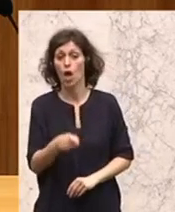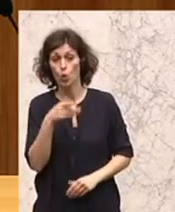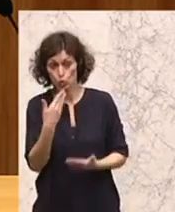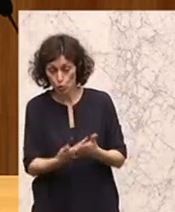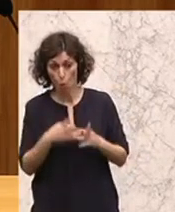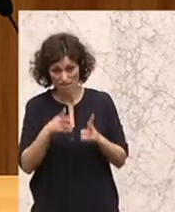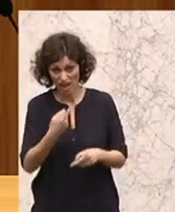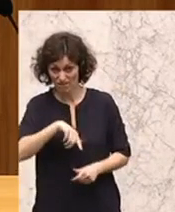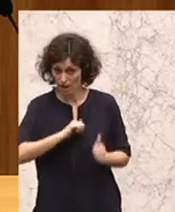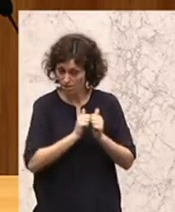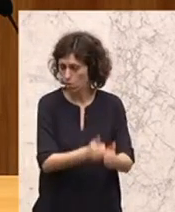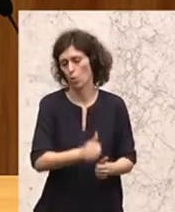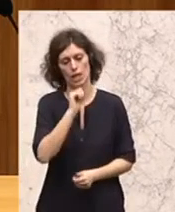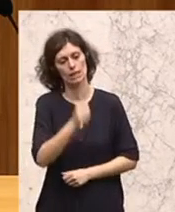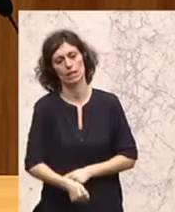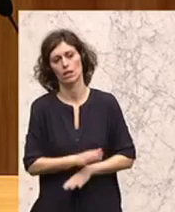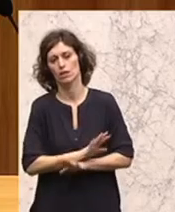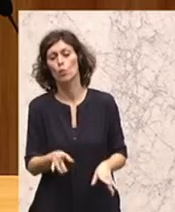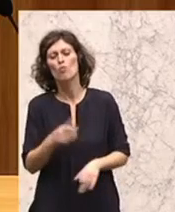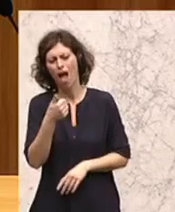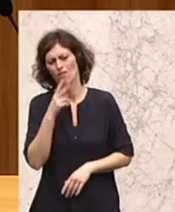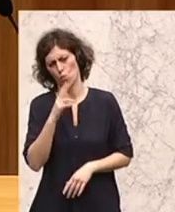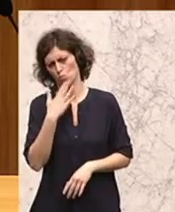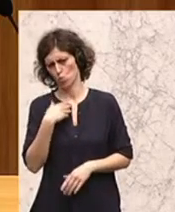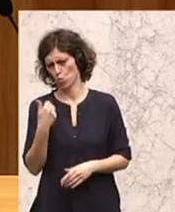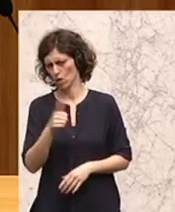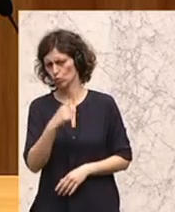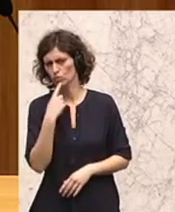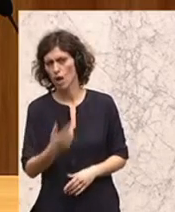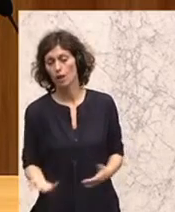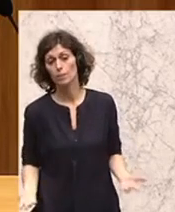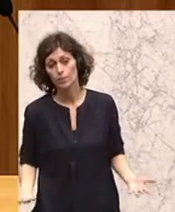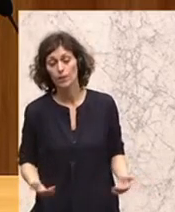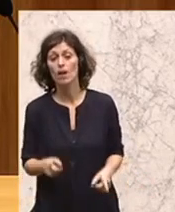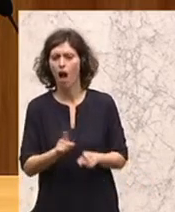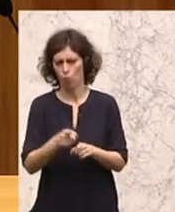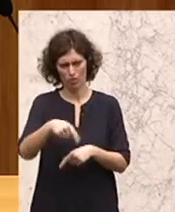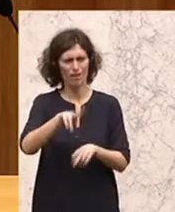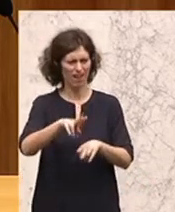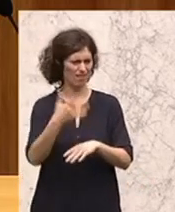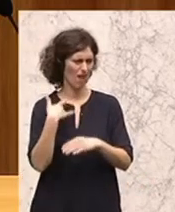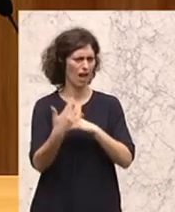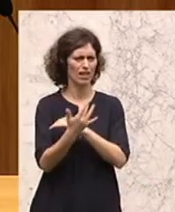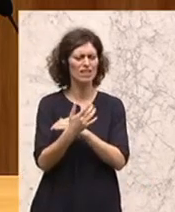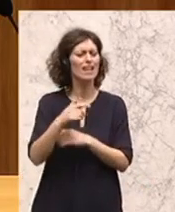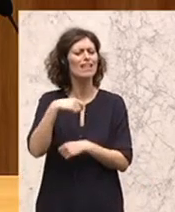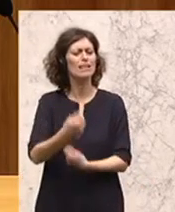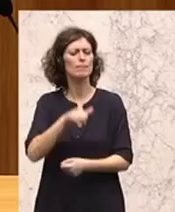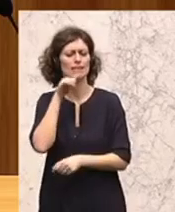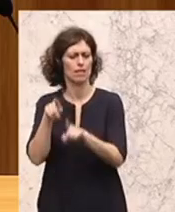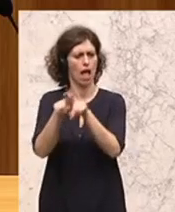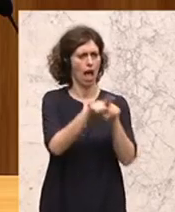ein Weg, den werden wir nicht mitgehen. Und ein Wort möchte ich Ihnen schon noch sagen, weil Sie auch zu Recht kritisiert haben, dass es eben keine einheitlichen